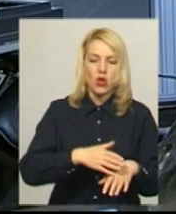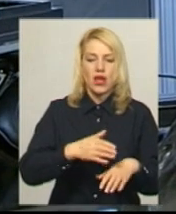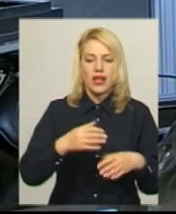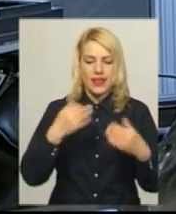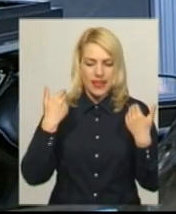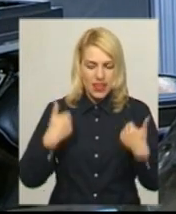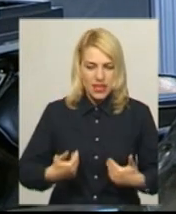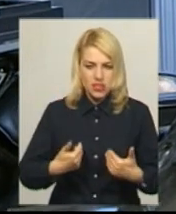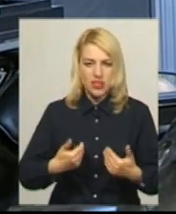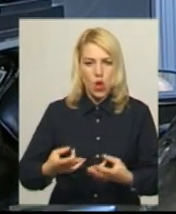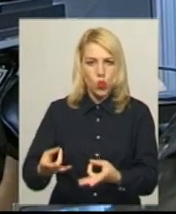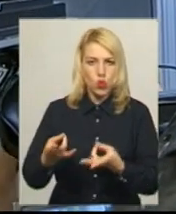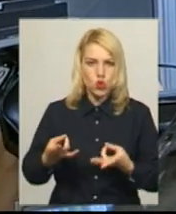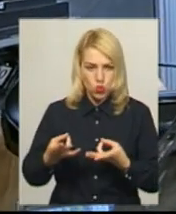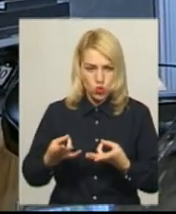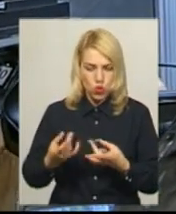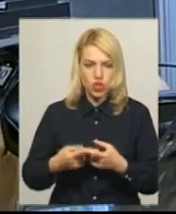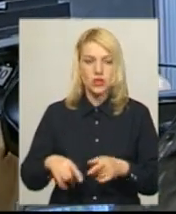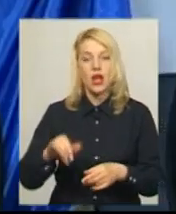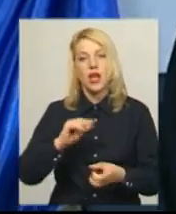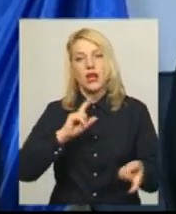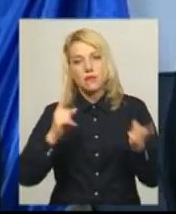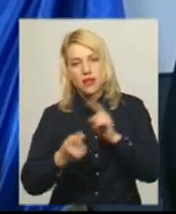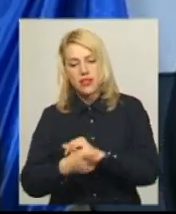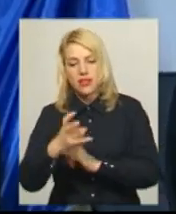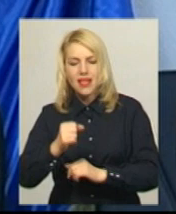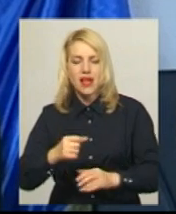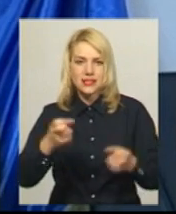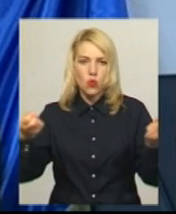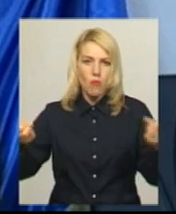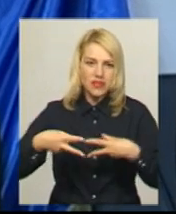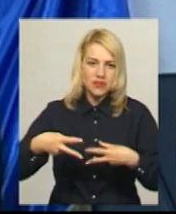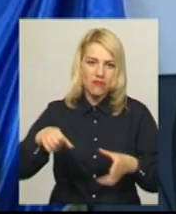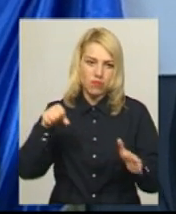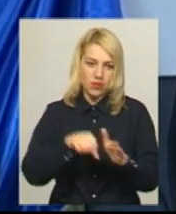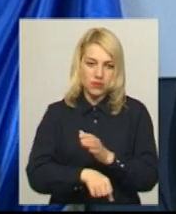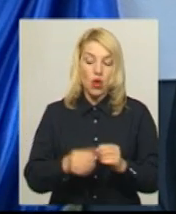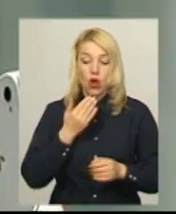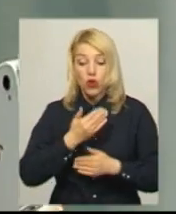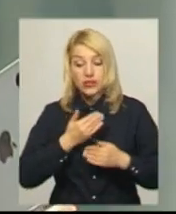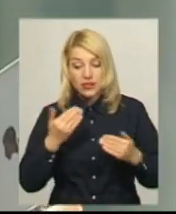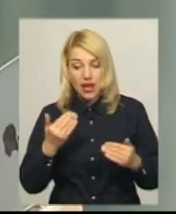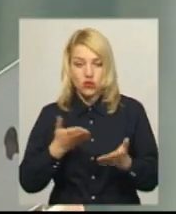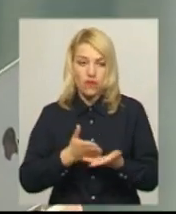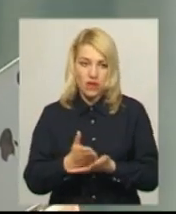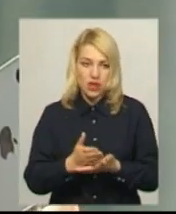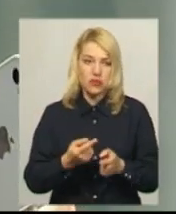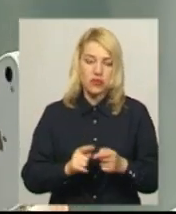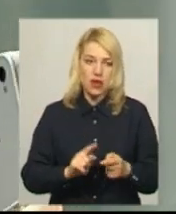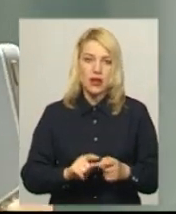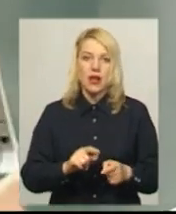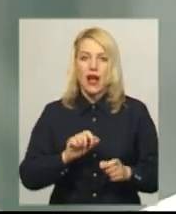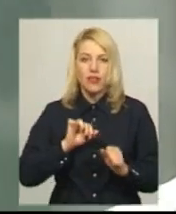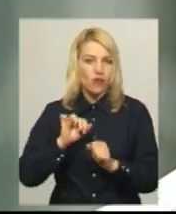за попередньою змовою групи осіб, до умисного вбивства. Саме з останньою версією не погоджується захисник підозрюваних, мовляв, ця стаття не